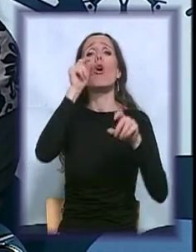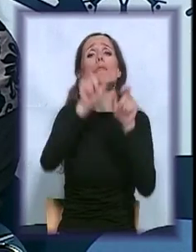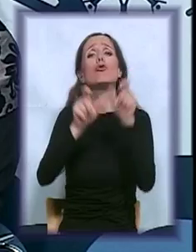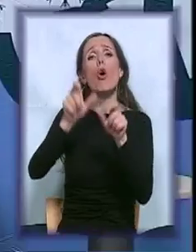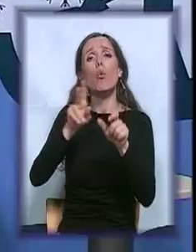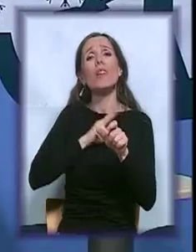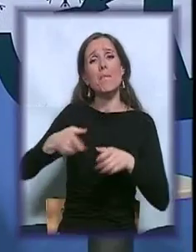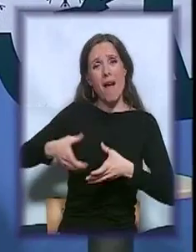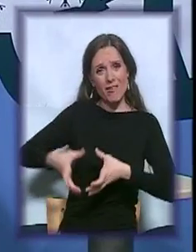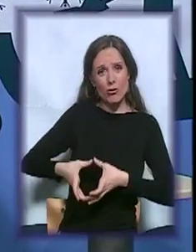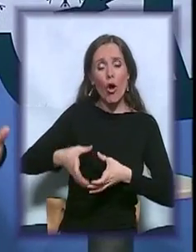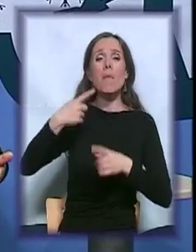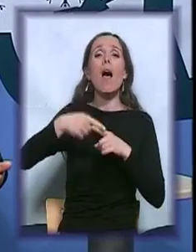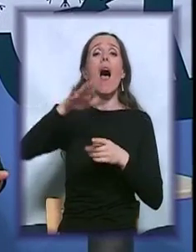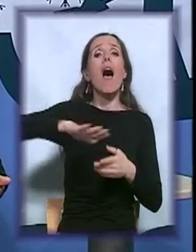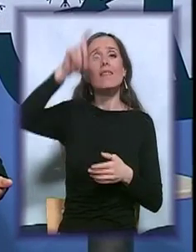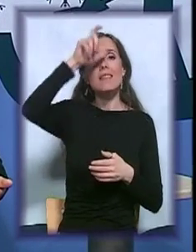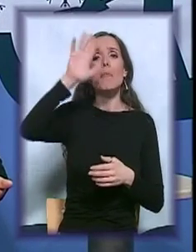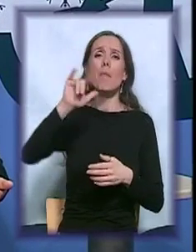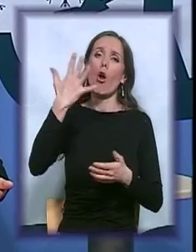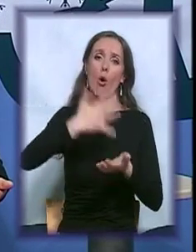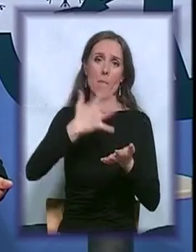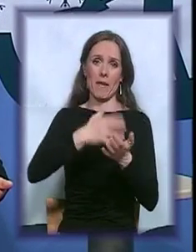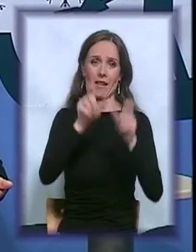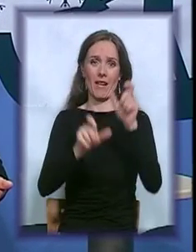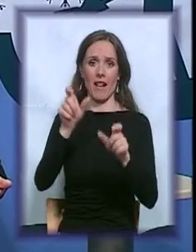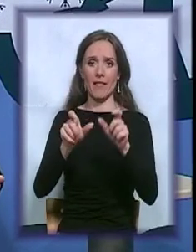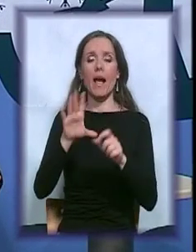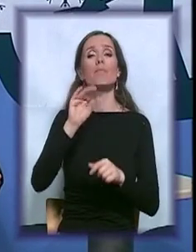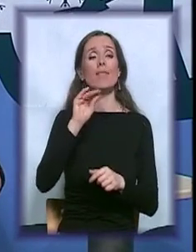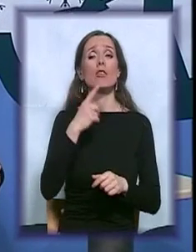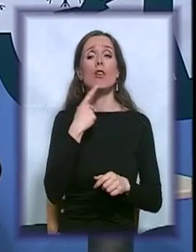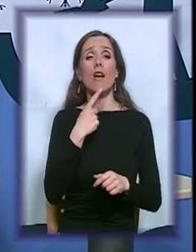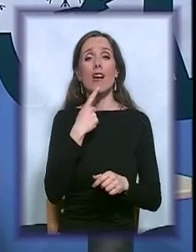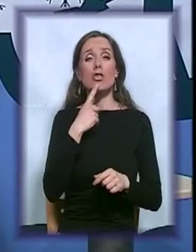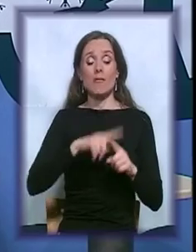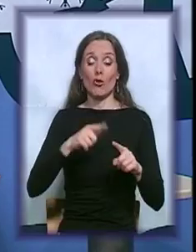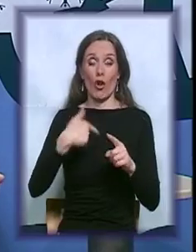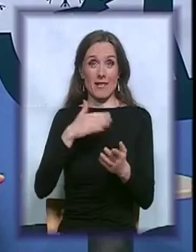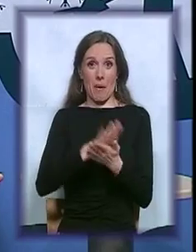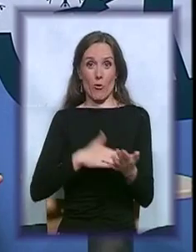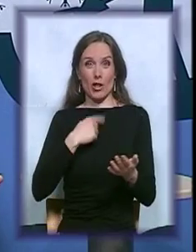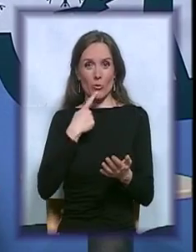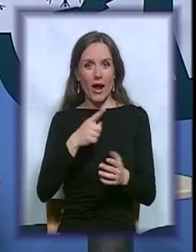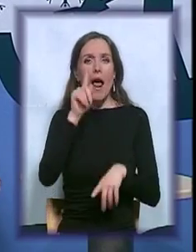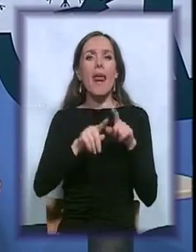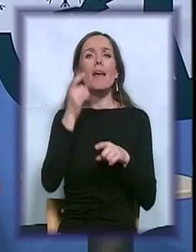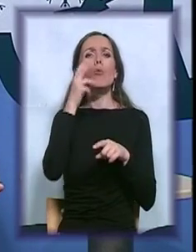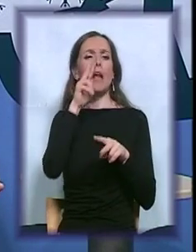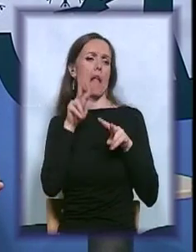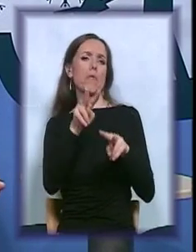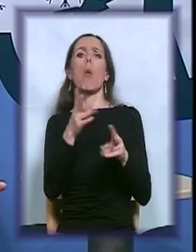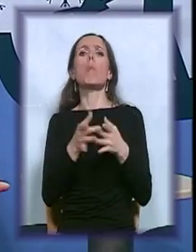Upravo sam zato i u samom početku i u najavi rekla da ponekad kada ljude vidimo, sretnemo,